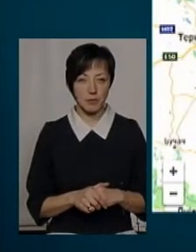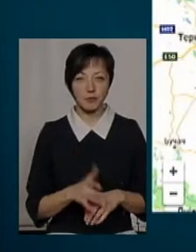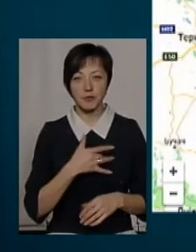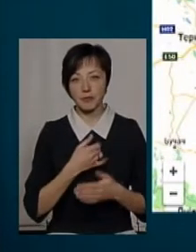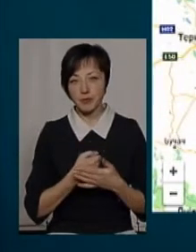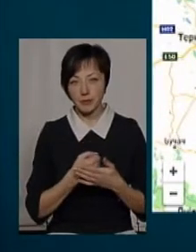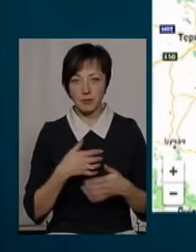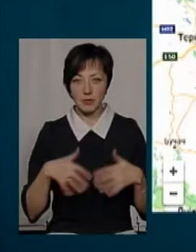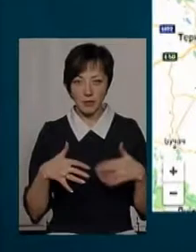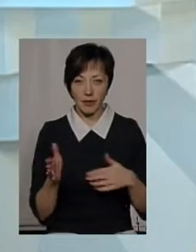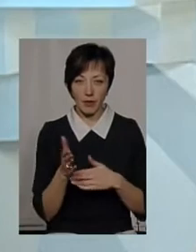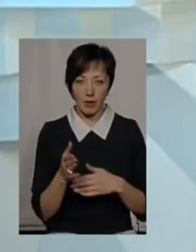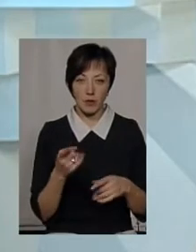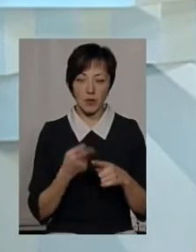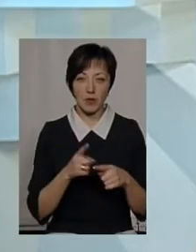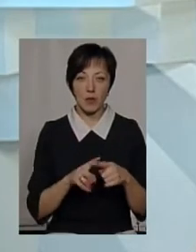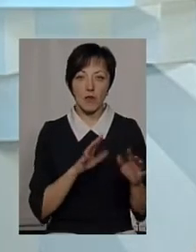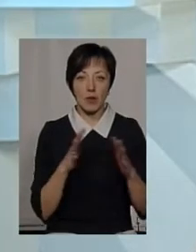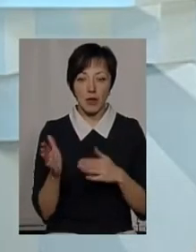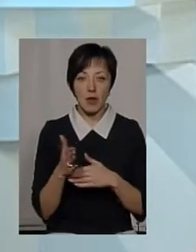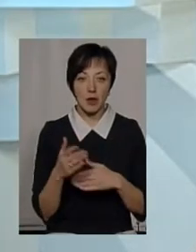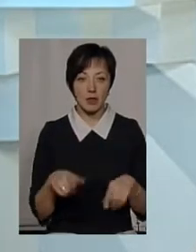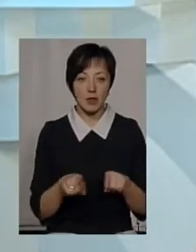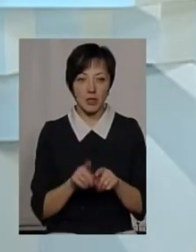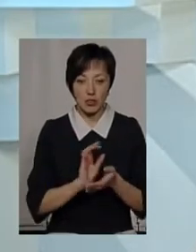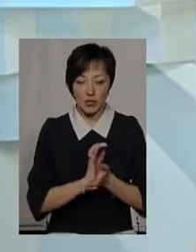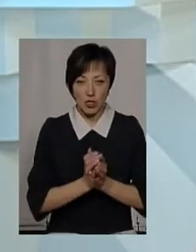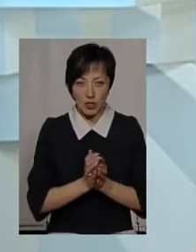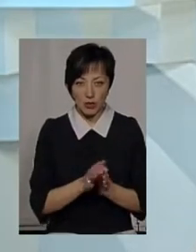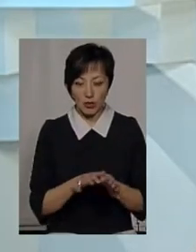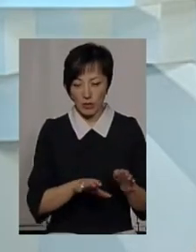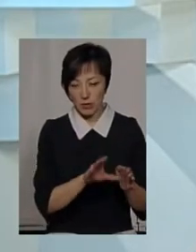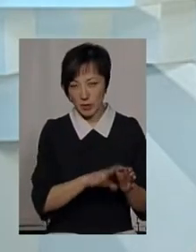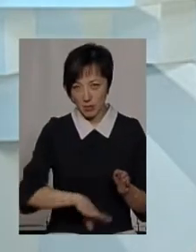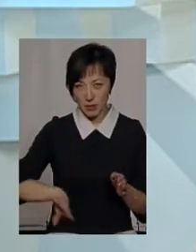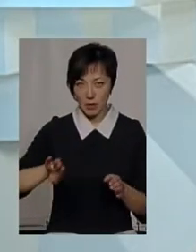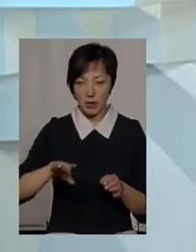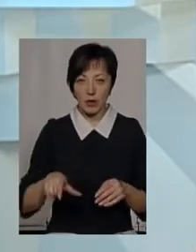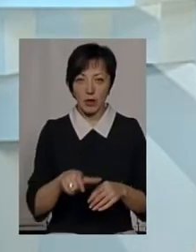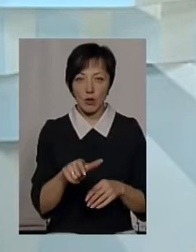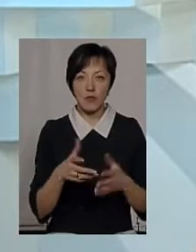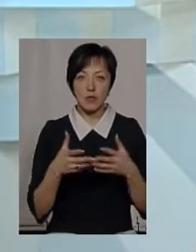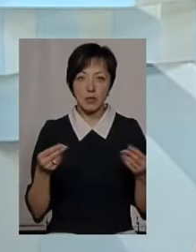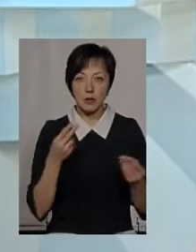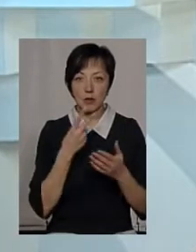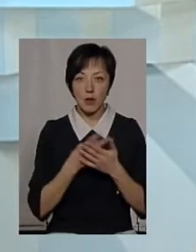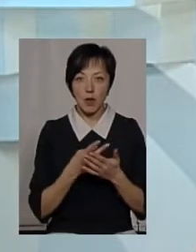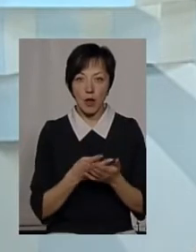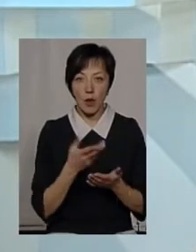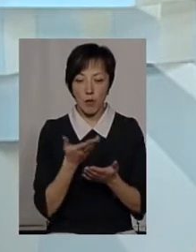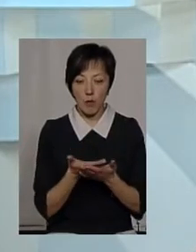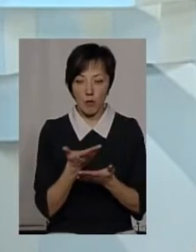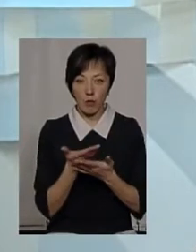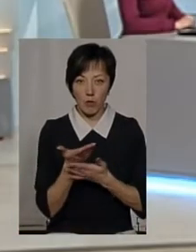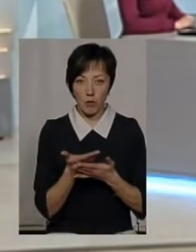серцебиття. Бували випадки, коли риба настільки щільно скупчувалася в зимувальних ямах, що по вісні в неї наблюдалися пролежні.